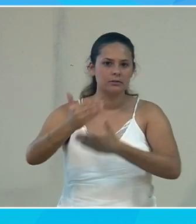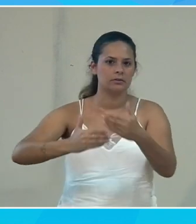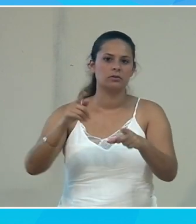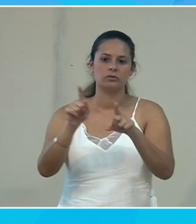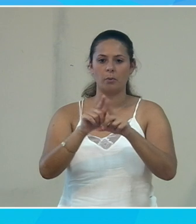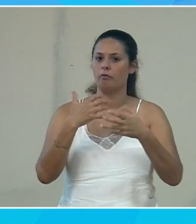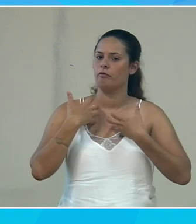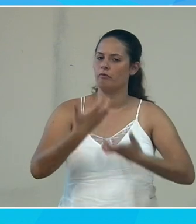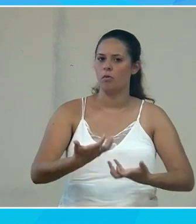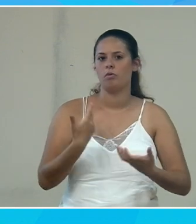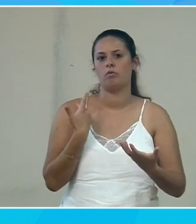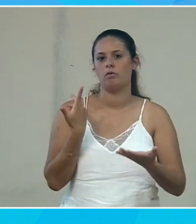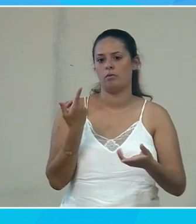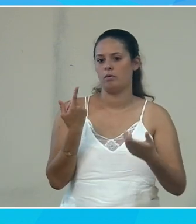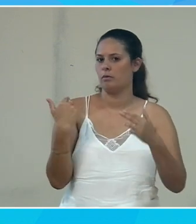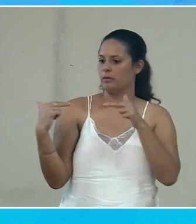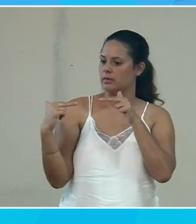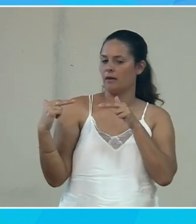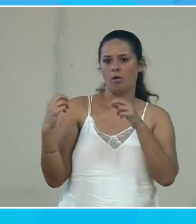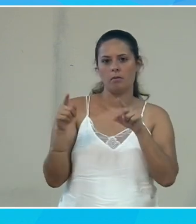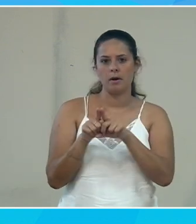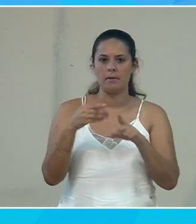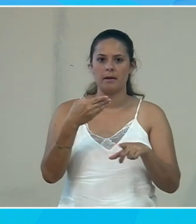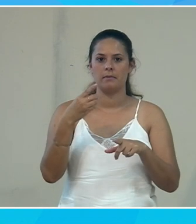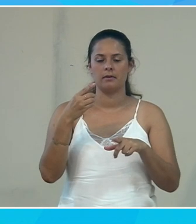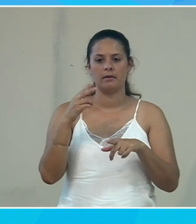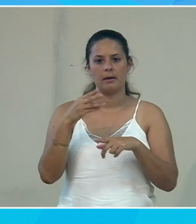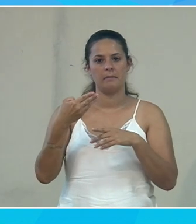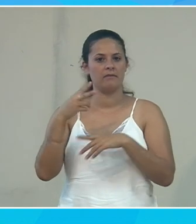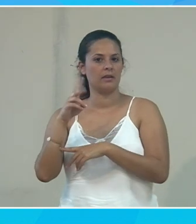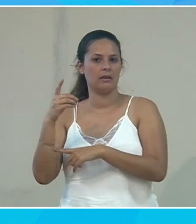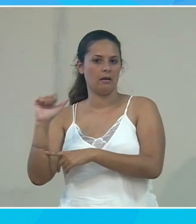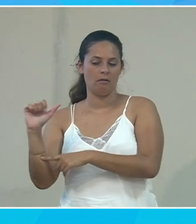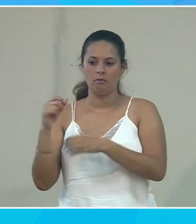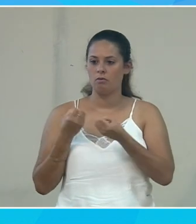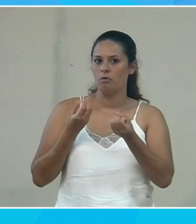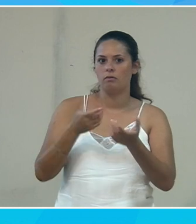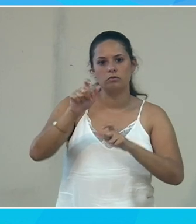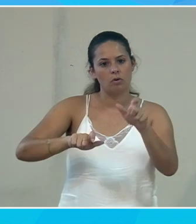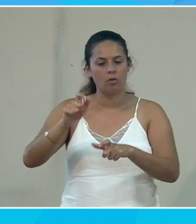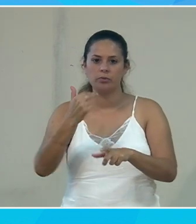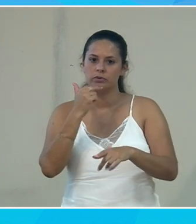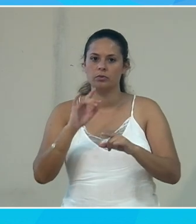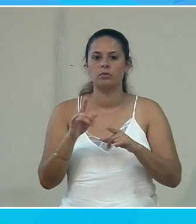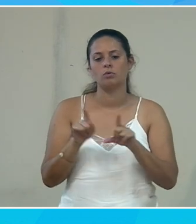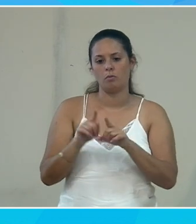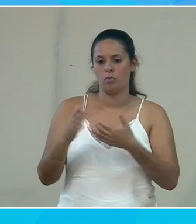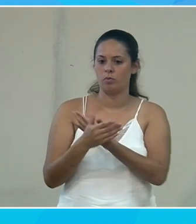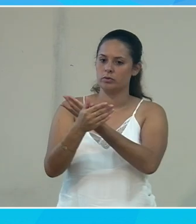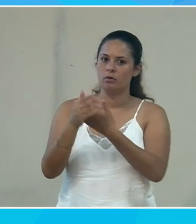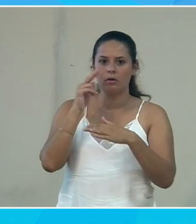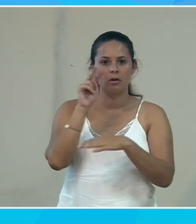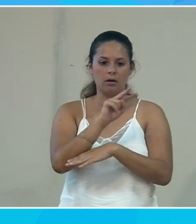'on veut être au minimum au niveau d'un NVDA comme outil pour offrir à des gens qui utilisent Windows un lecteur d'écran